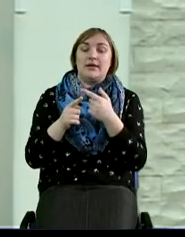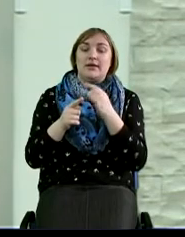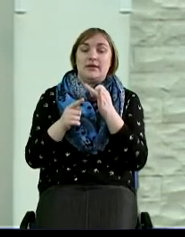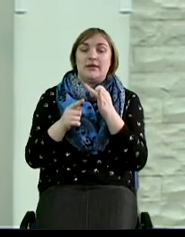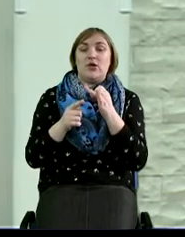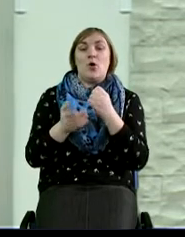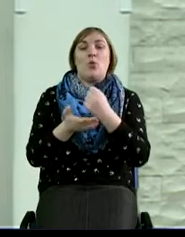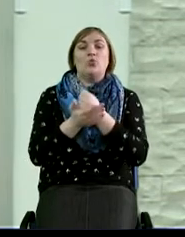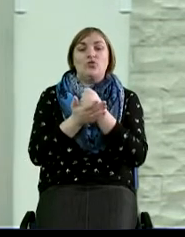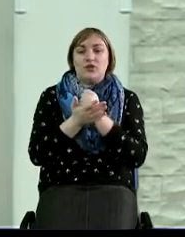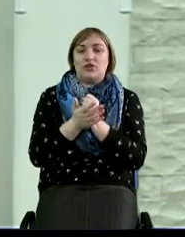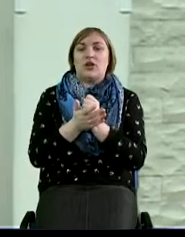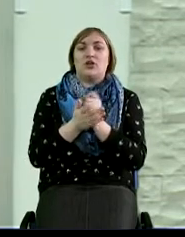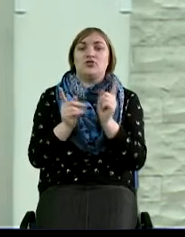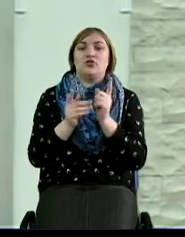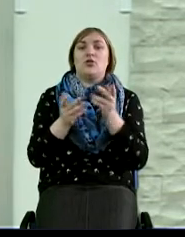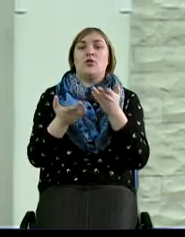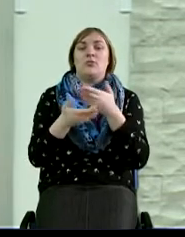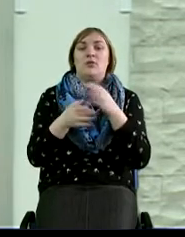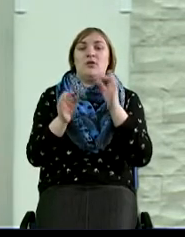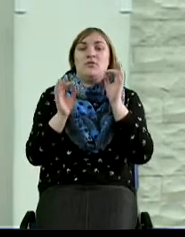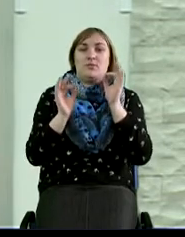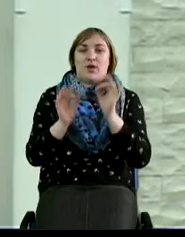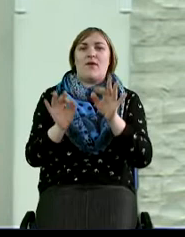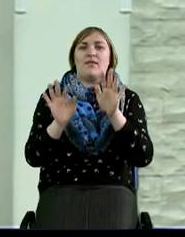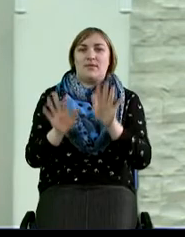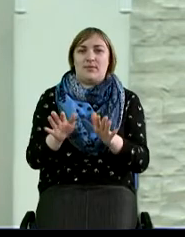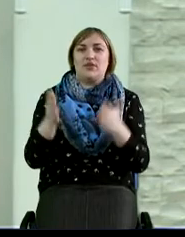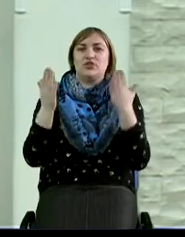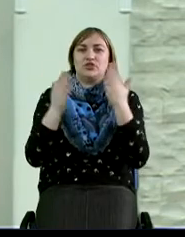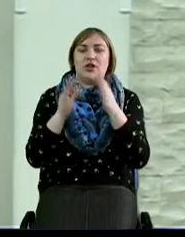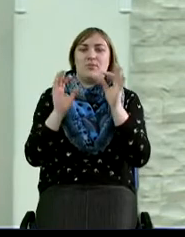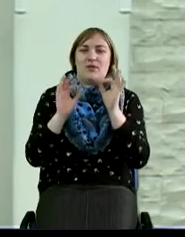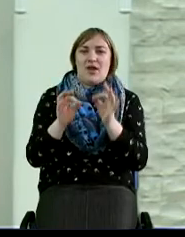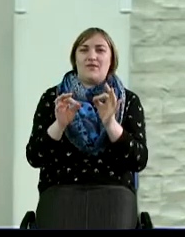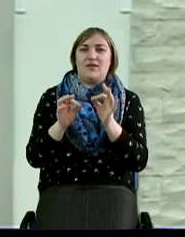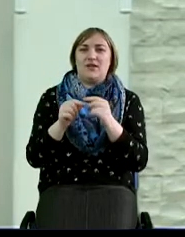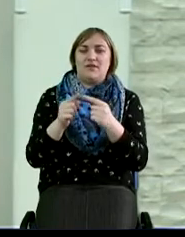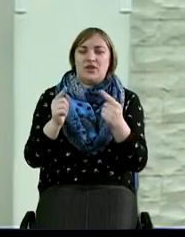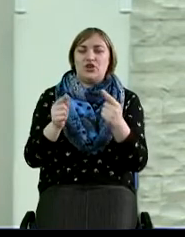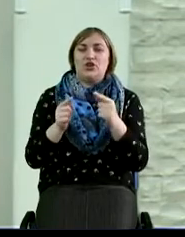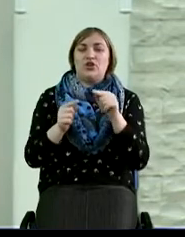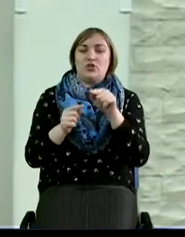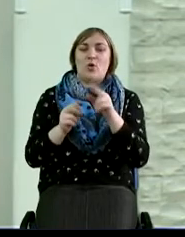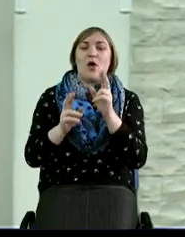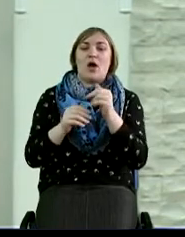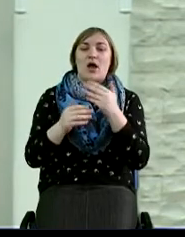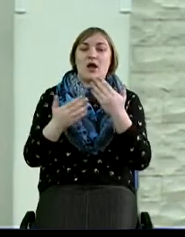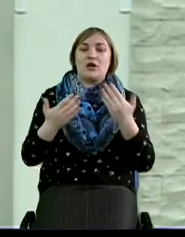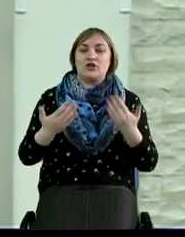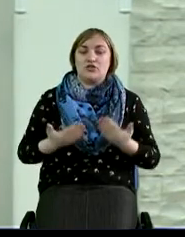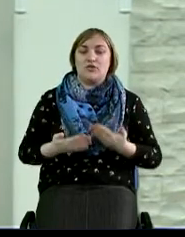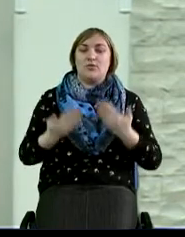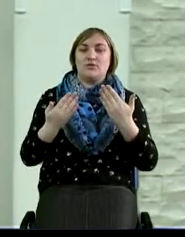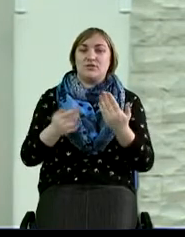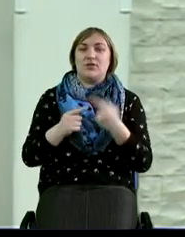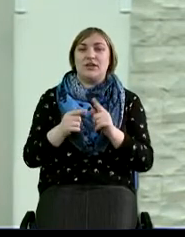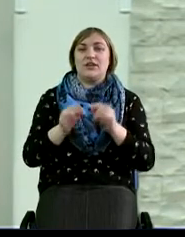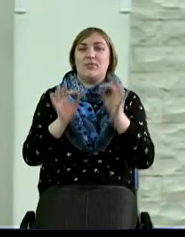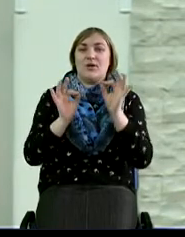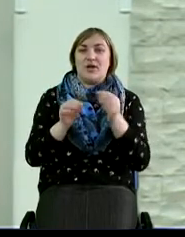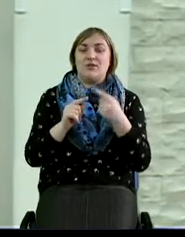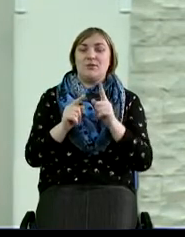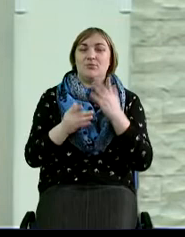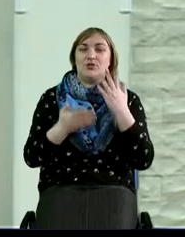том, что мы находимся в правильном месте, мы читаем правильные вещи, что наша жизнь, которую мы сегодня ведем, она правильная, потому что ведя